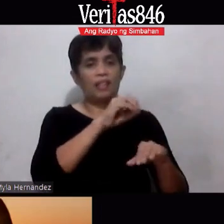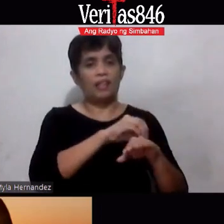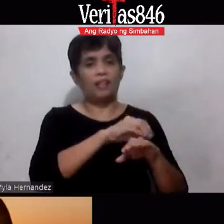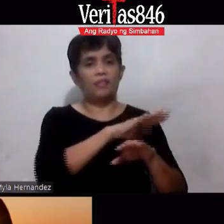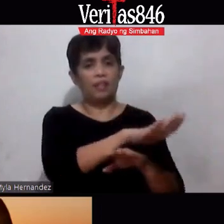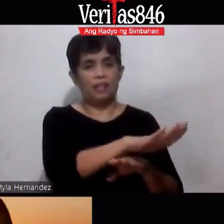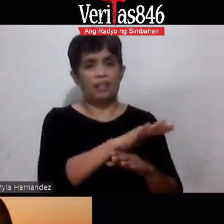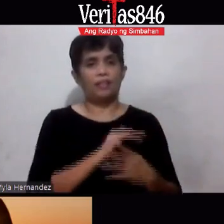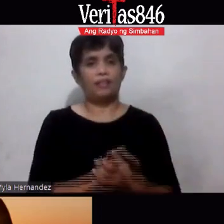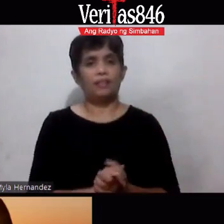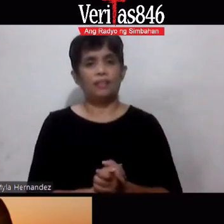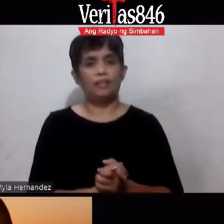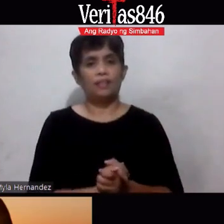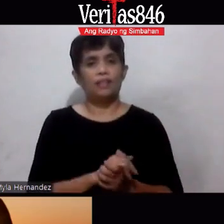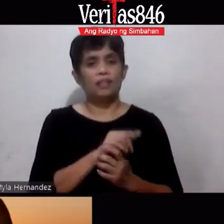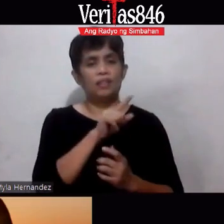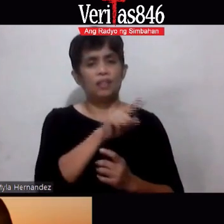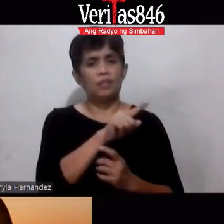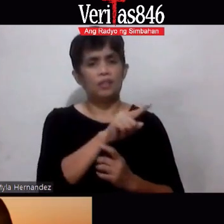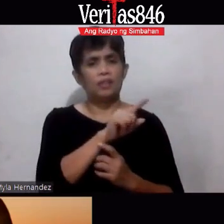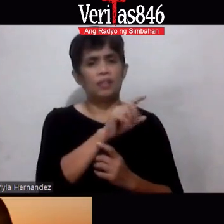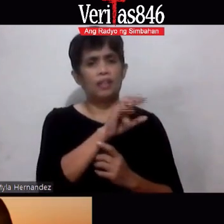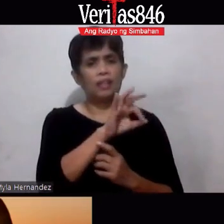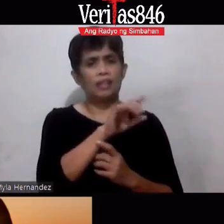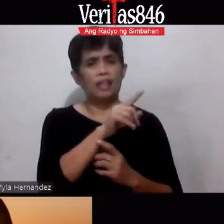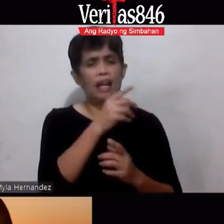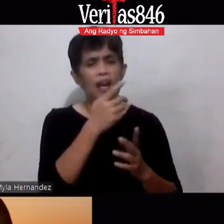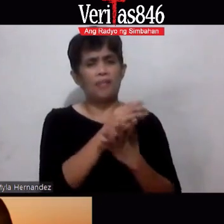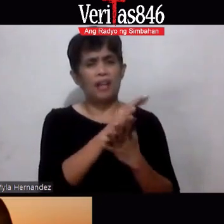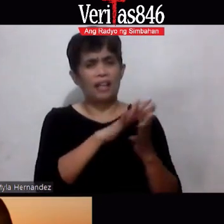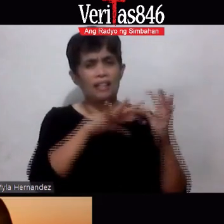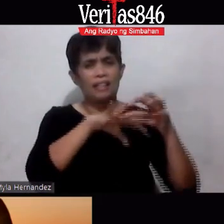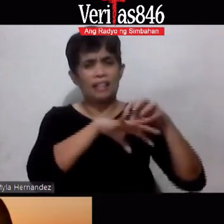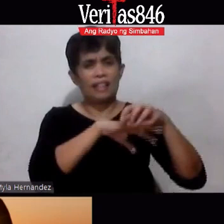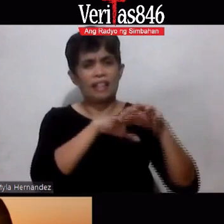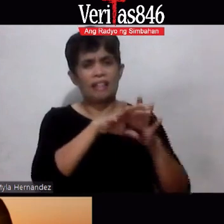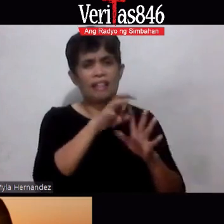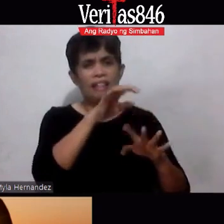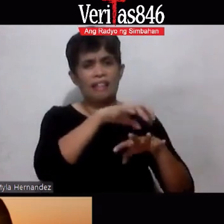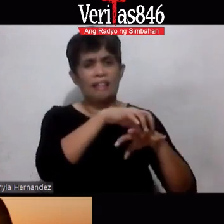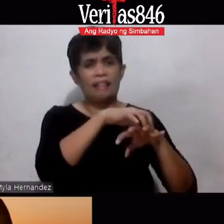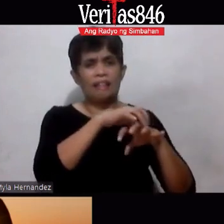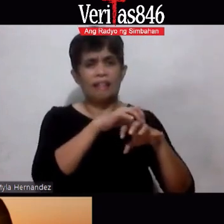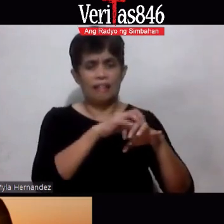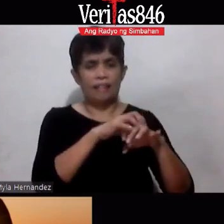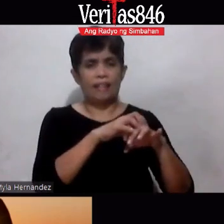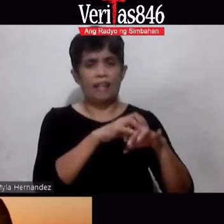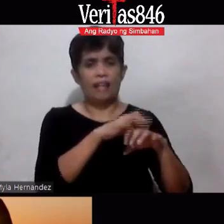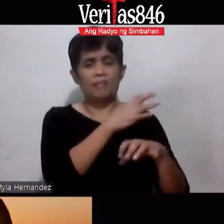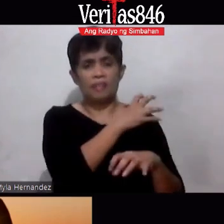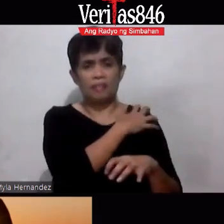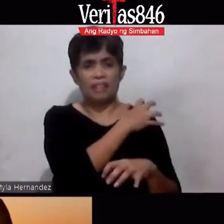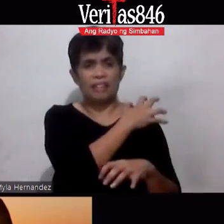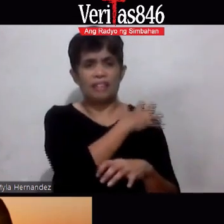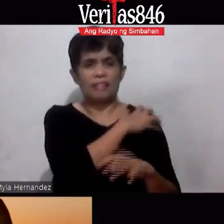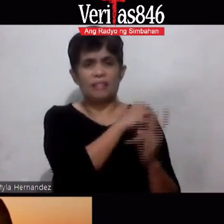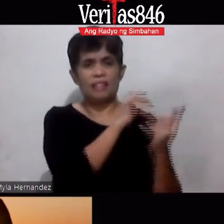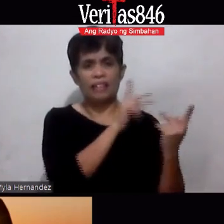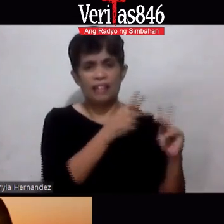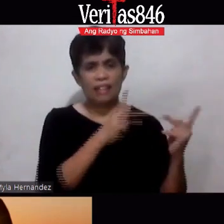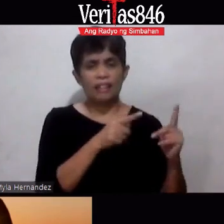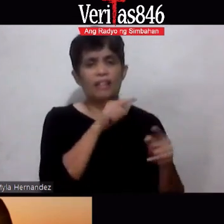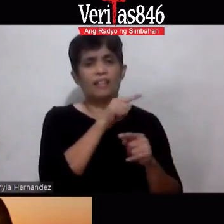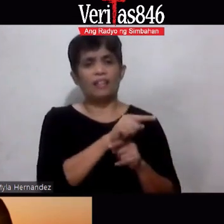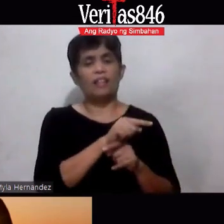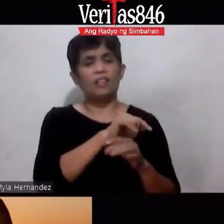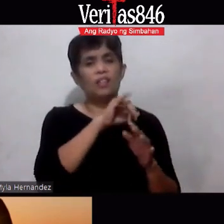yung frozen shoulder yung may trigger finger yung may mga hip joint pain sa hips or sa